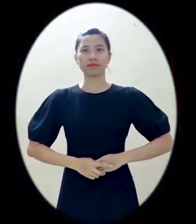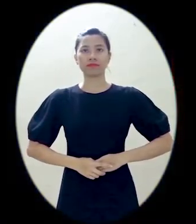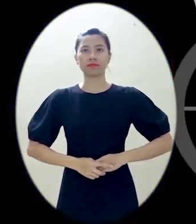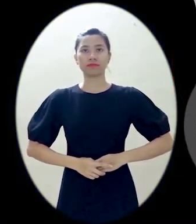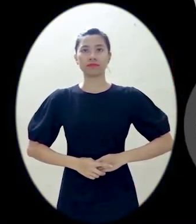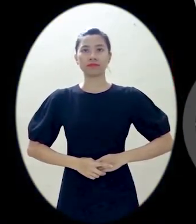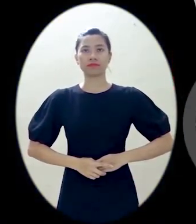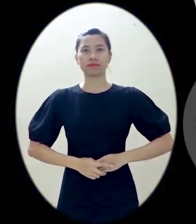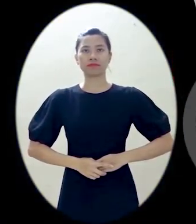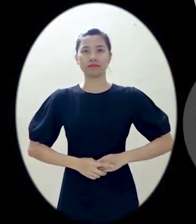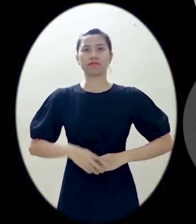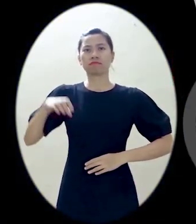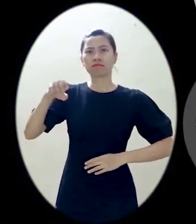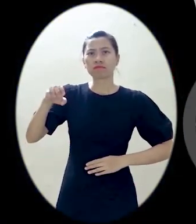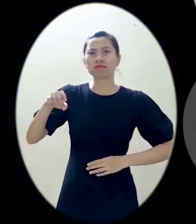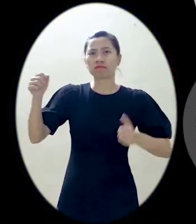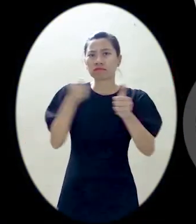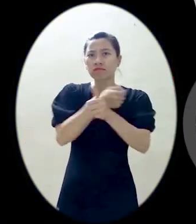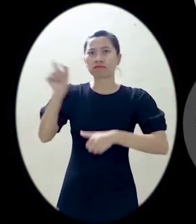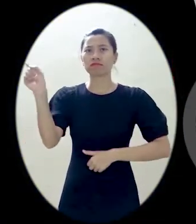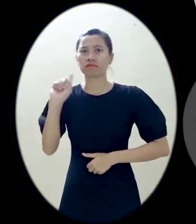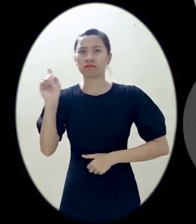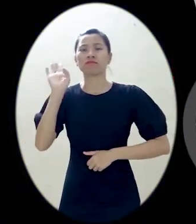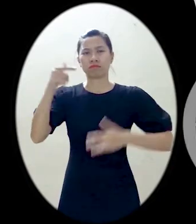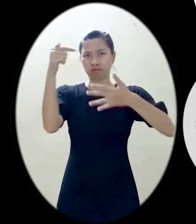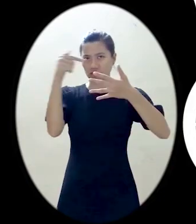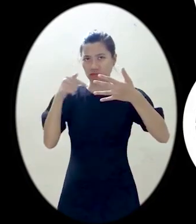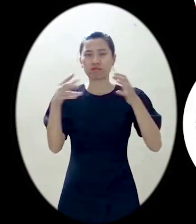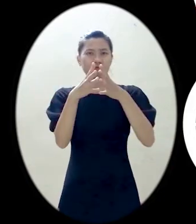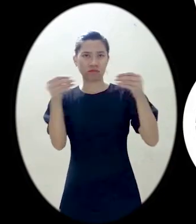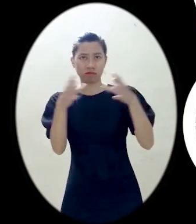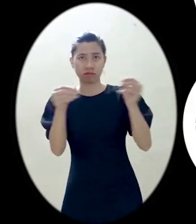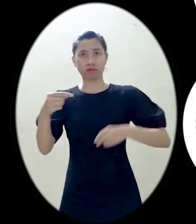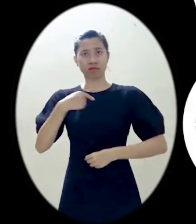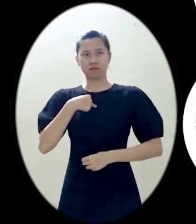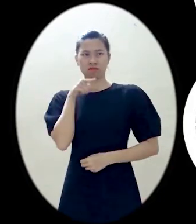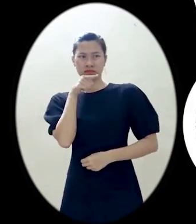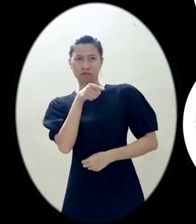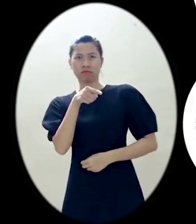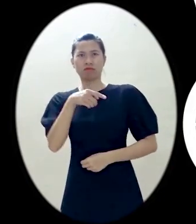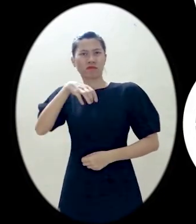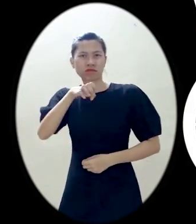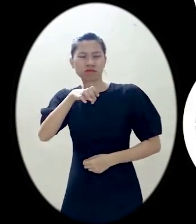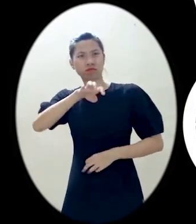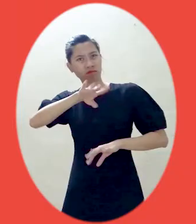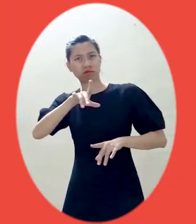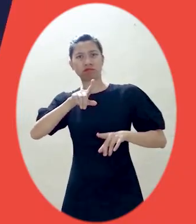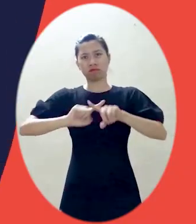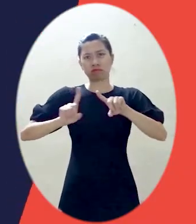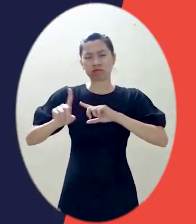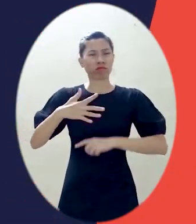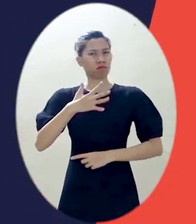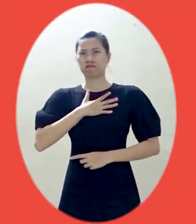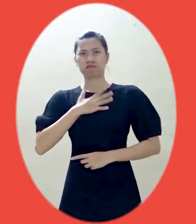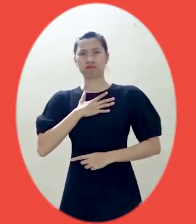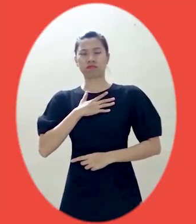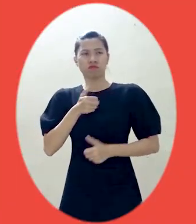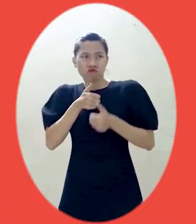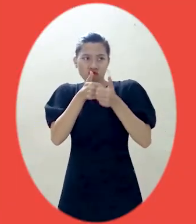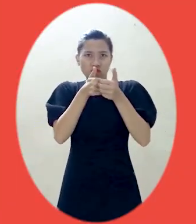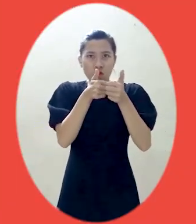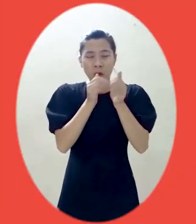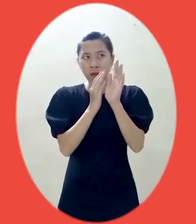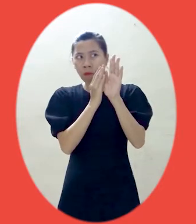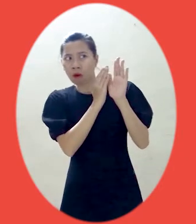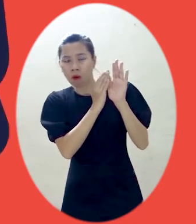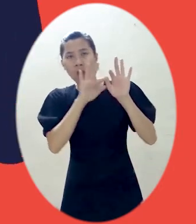Bạo lực tình dục, biểu hiện ở bất kỳ hành động tình dục nào, trái với mong muốn của người mà nó hướng đến như Đeo bám, rình dập,